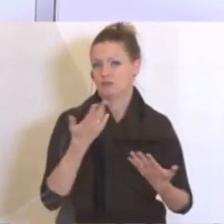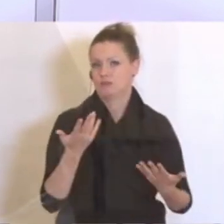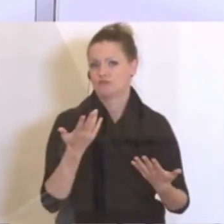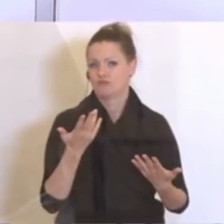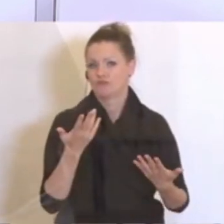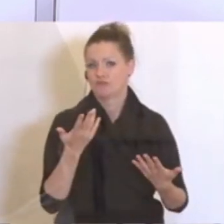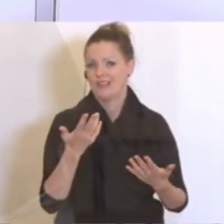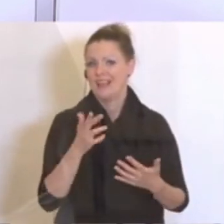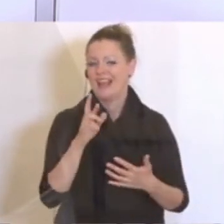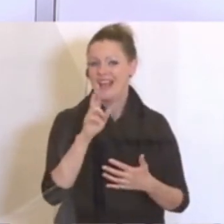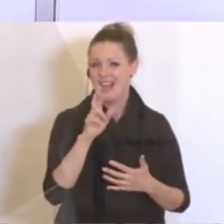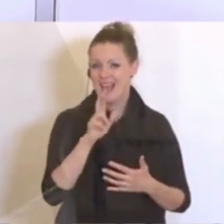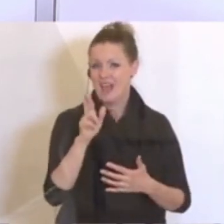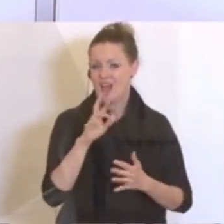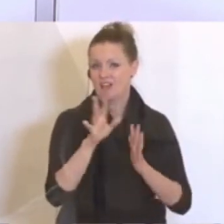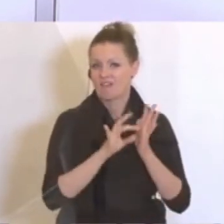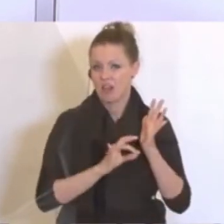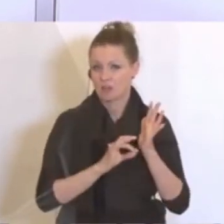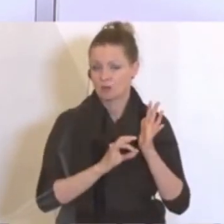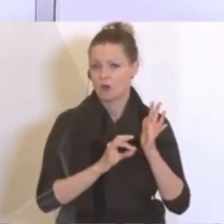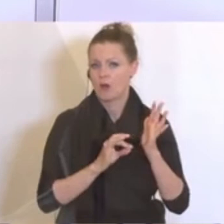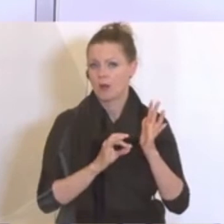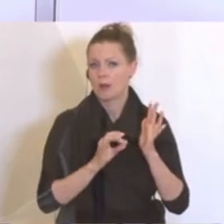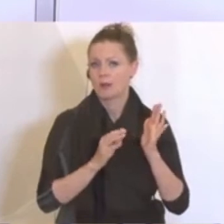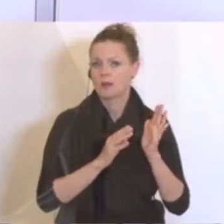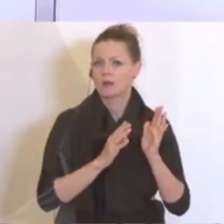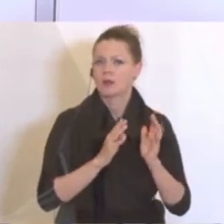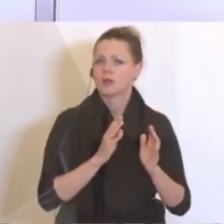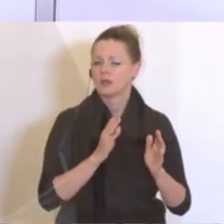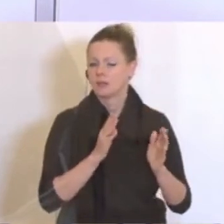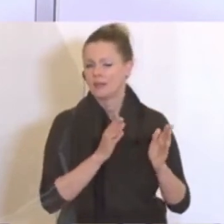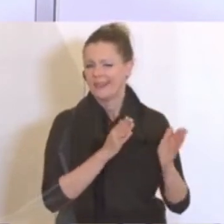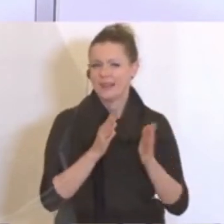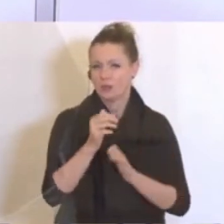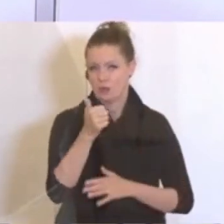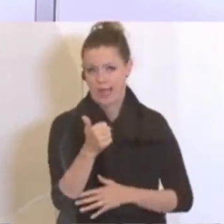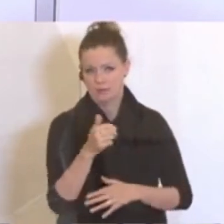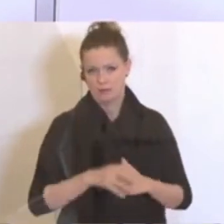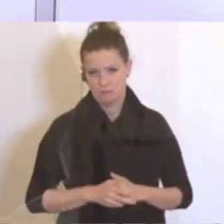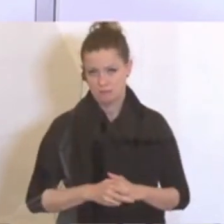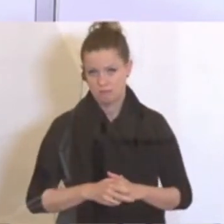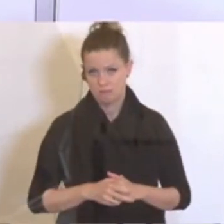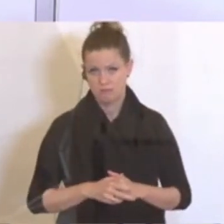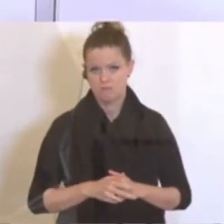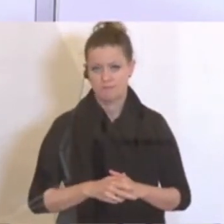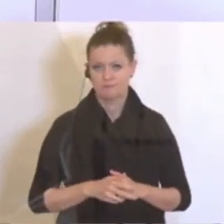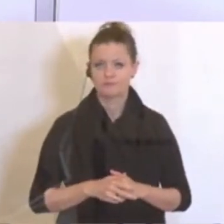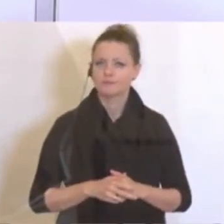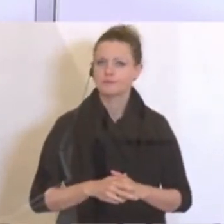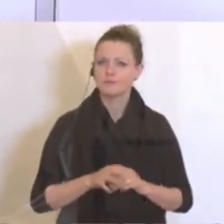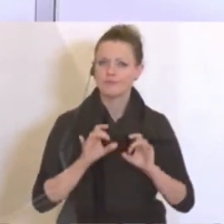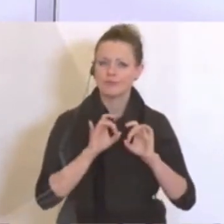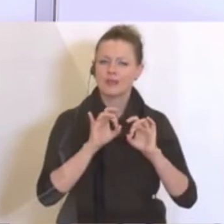die Reproduktionszahl in Richtung 1 bewegt. Wenn Sie nur noch Ansteckungszahlen im